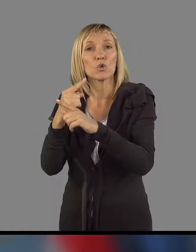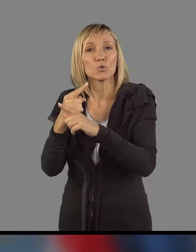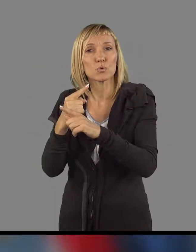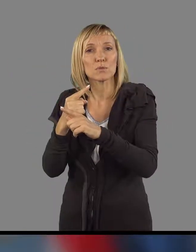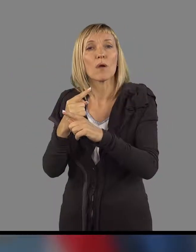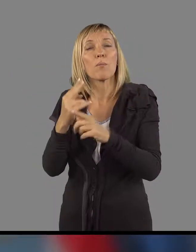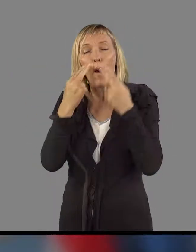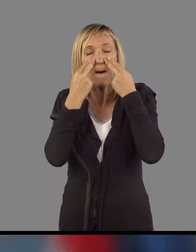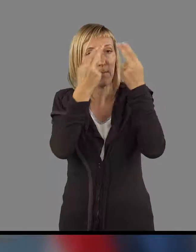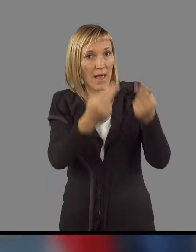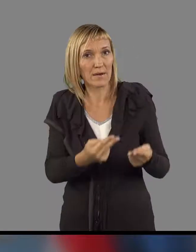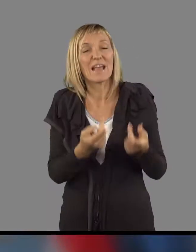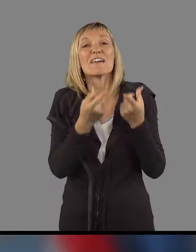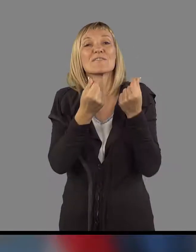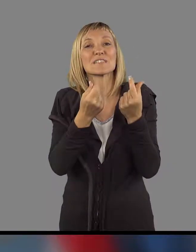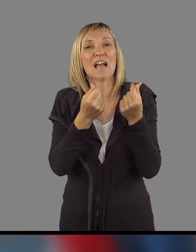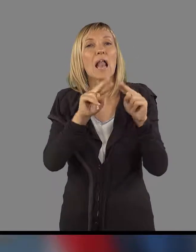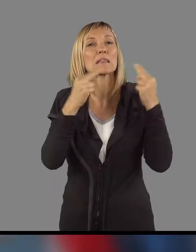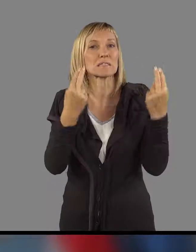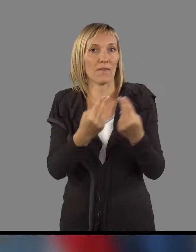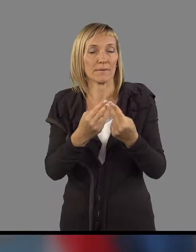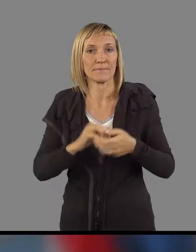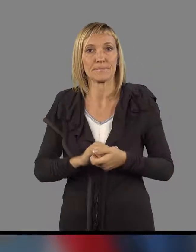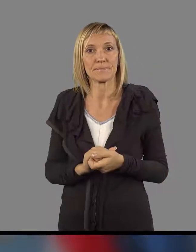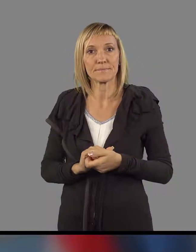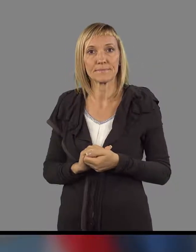tudi v oceno fiskalnemu svetu.